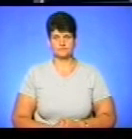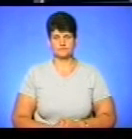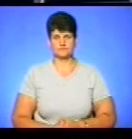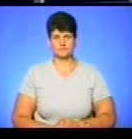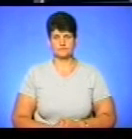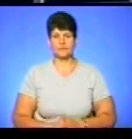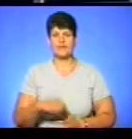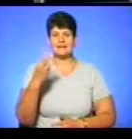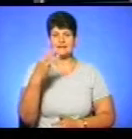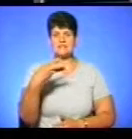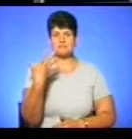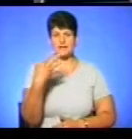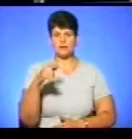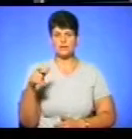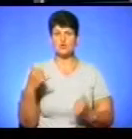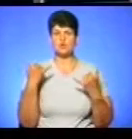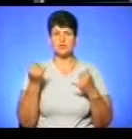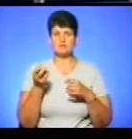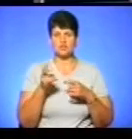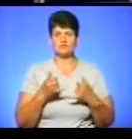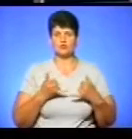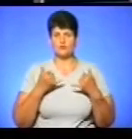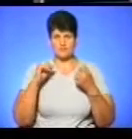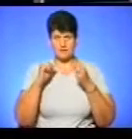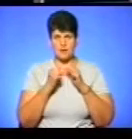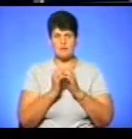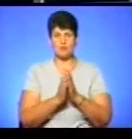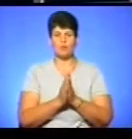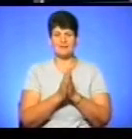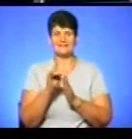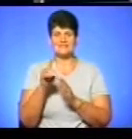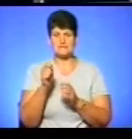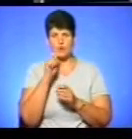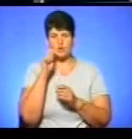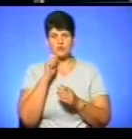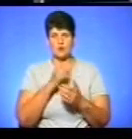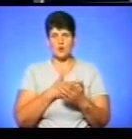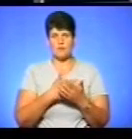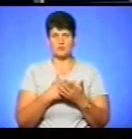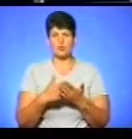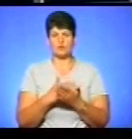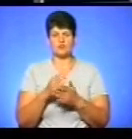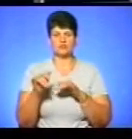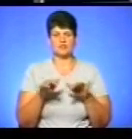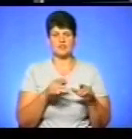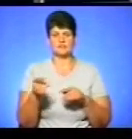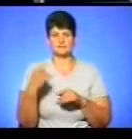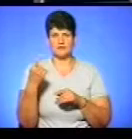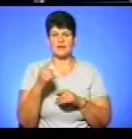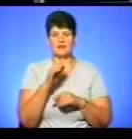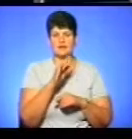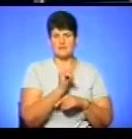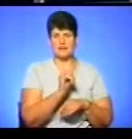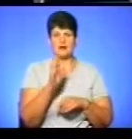35 людей сьогодні прийшли вшанувати пам'ять та помилитися за українського громадсько-політичного діяча з Тернопільщини Івана